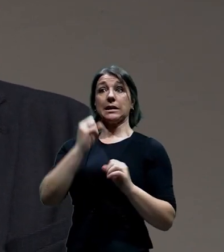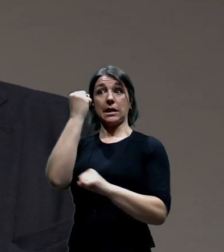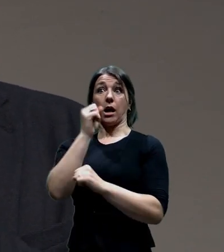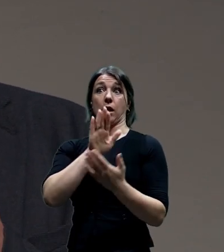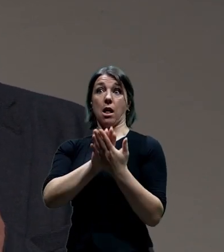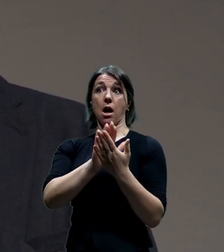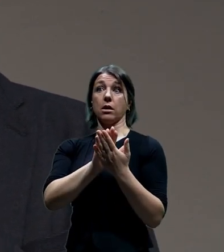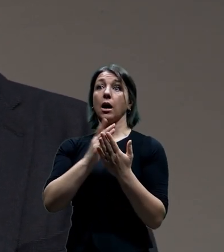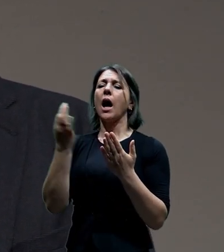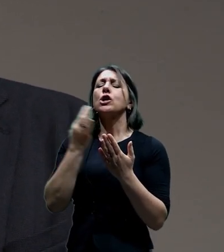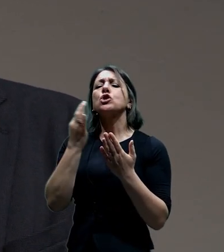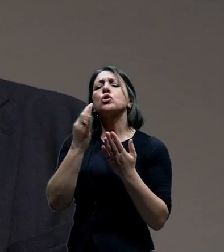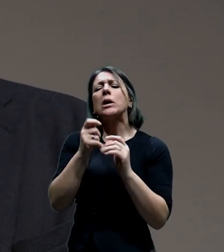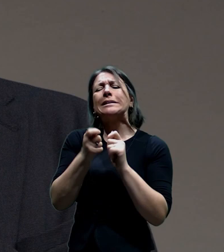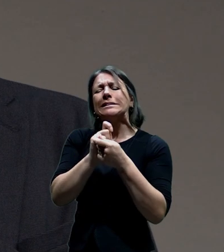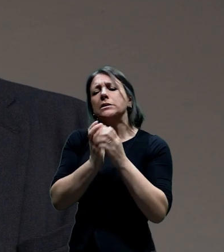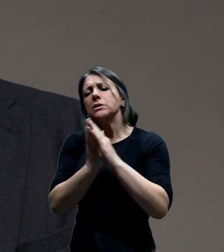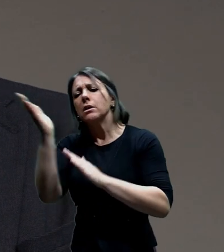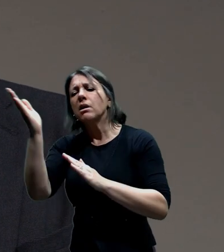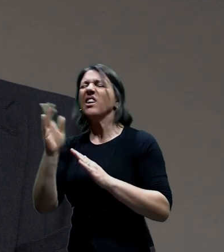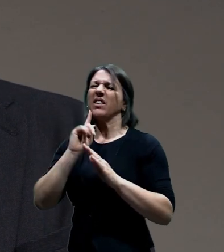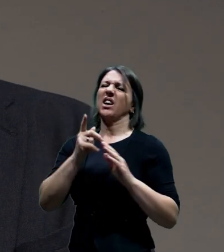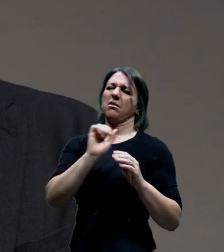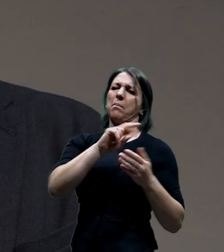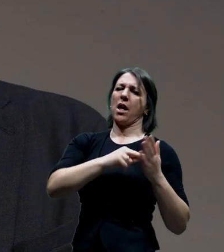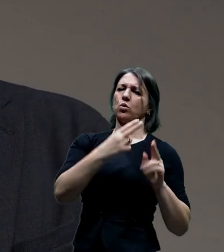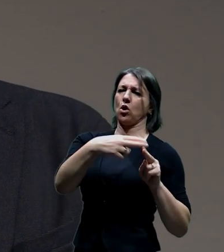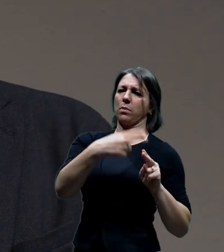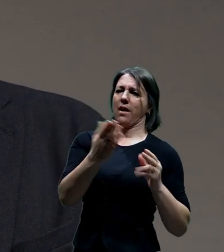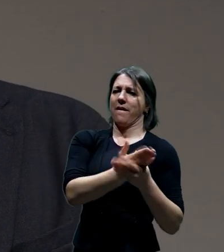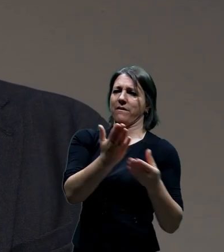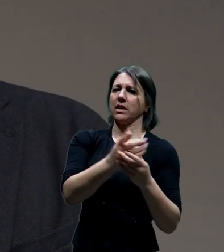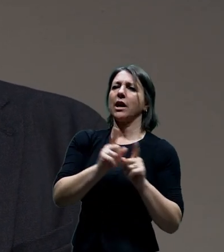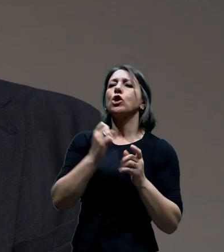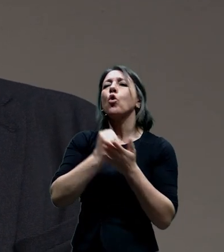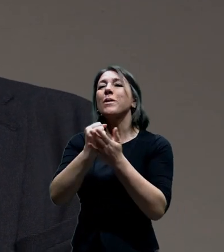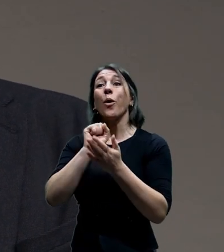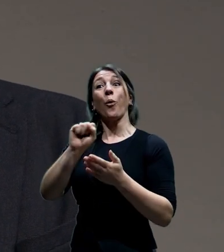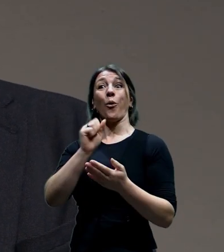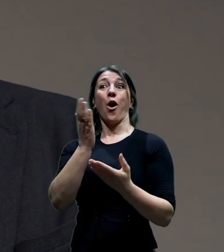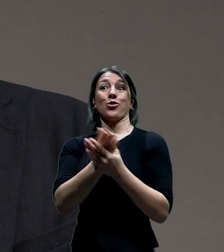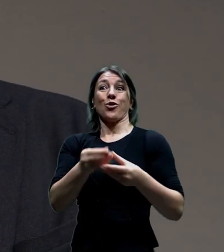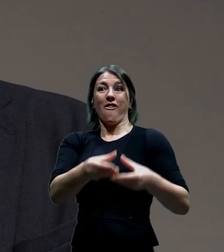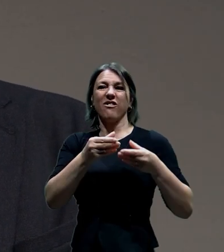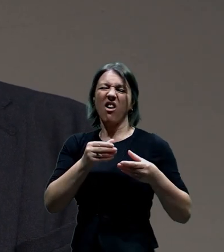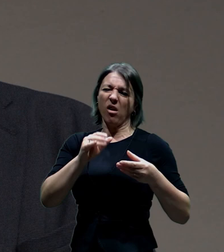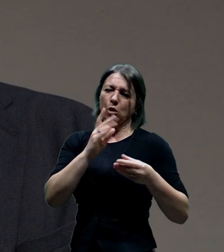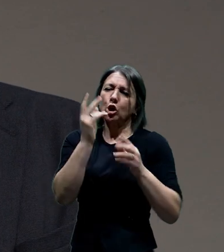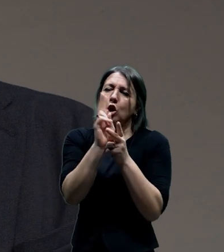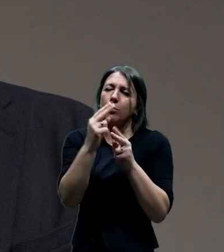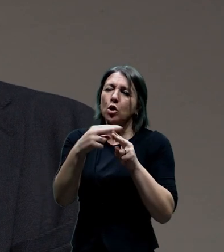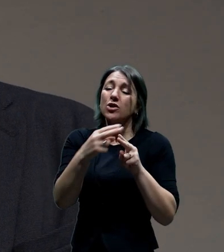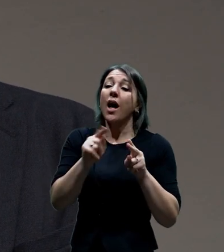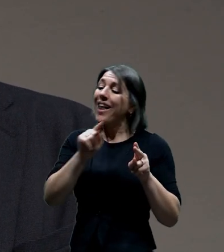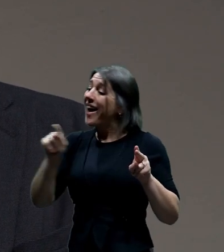nějaká změna územního plánu nebo jiných dokumentací, ale zkrátka žádnou jinou